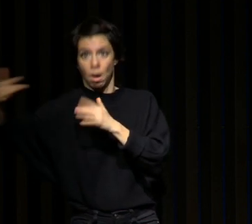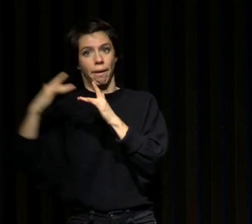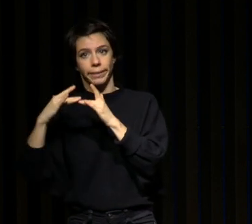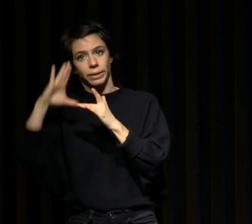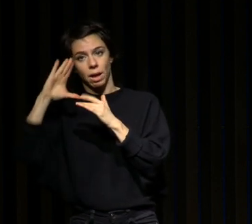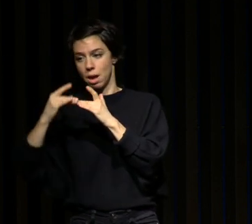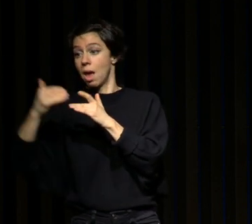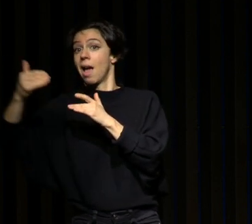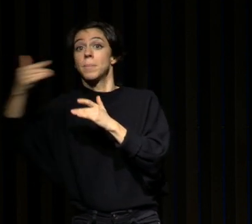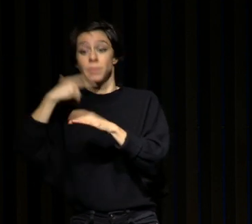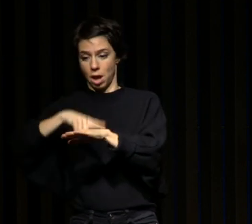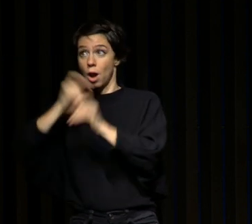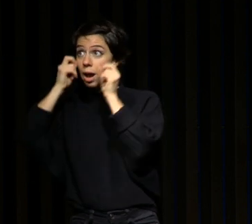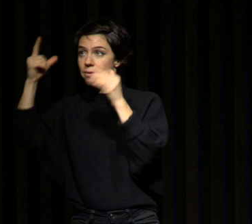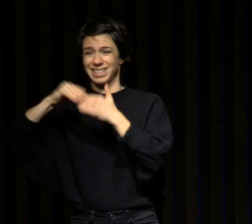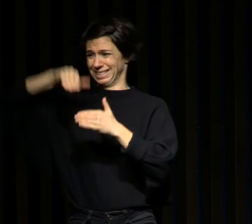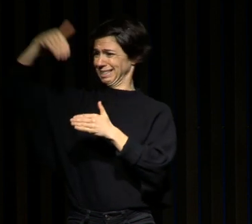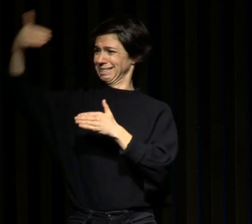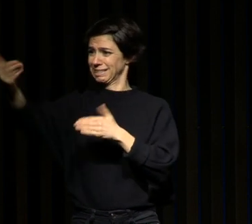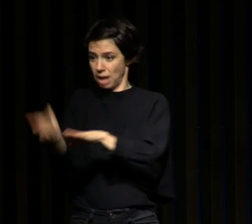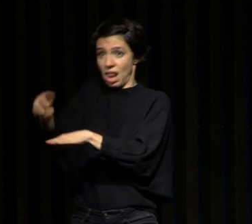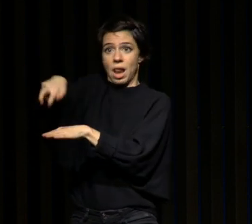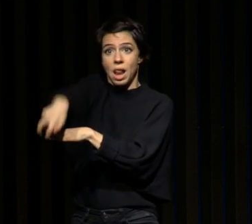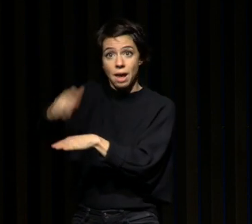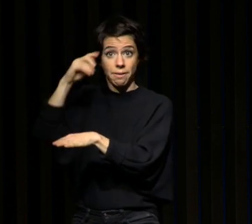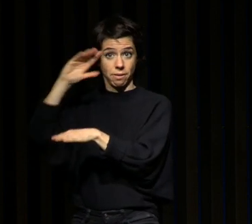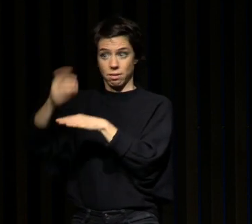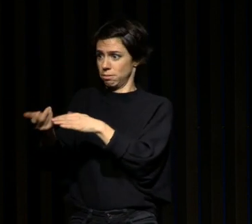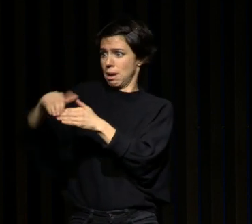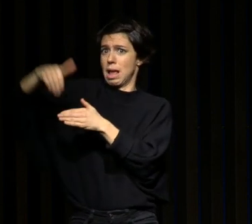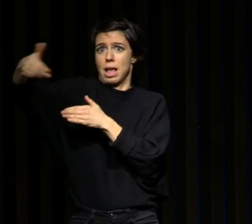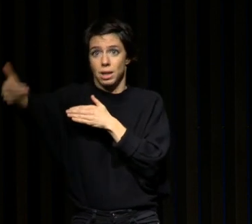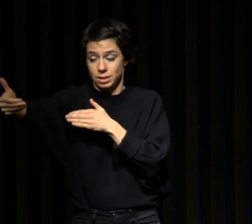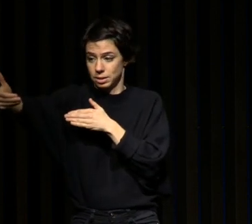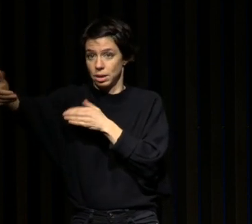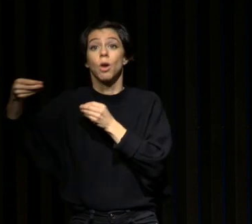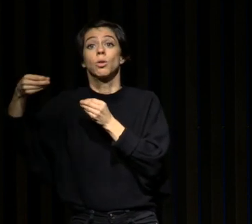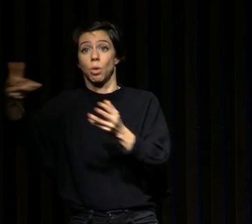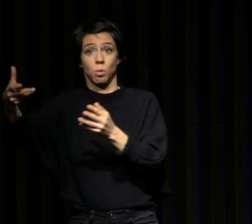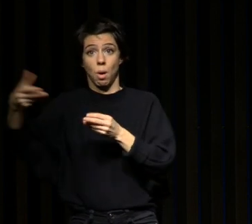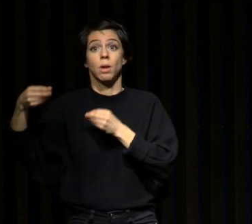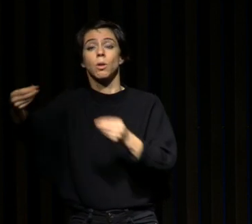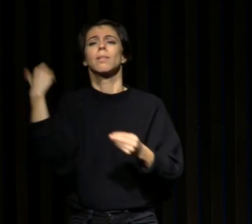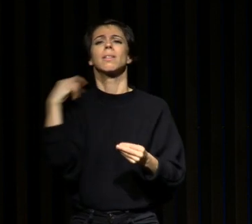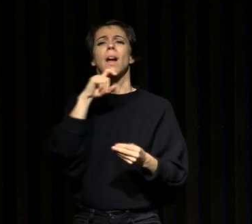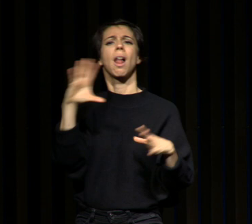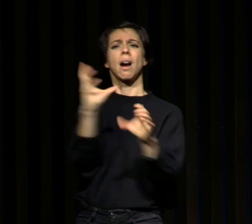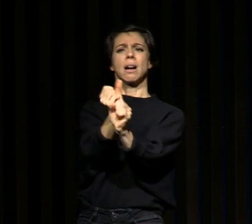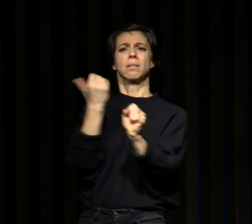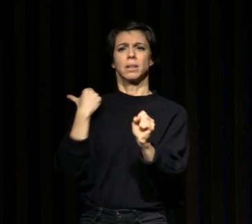votre horaire de levée et donc la conséquence de ça c'est que vous perturbez non seulement la compréhension homéostasique c'est-à-dire votre